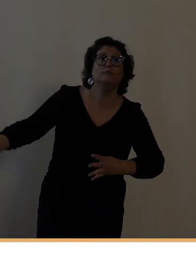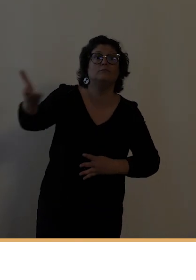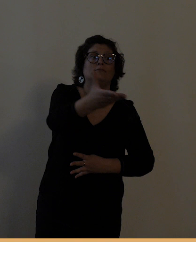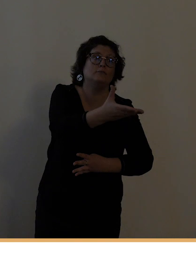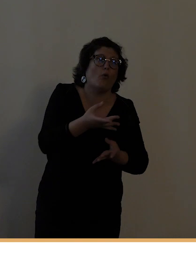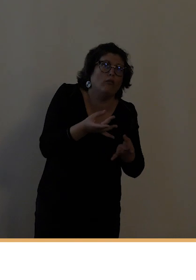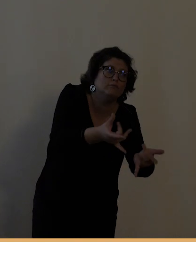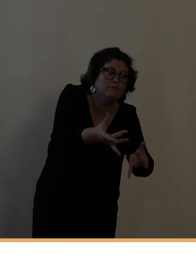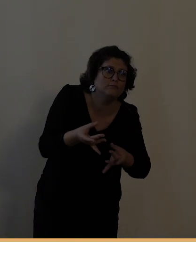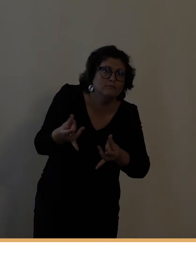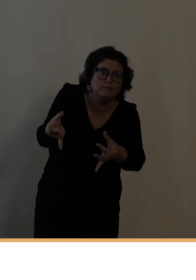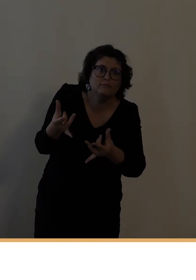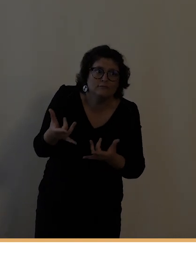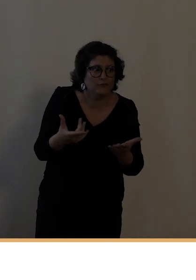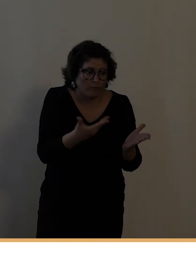Alors, pour cela,